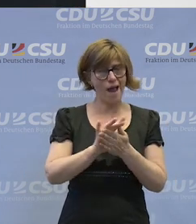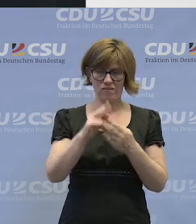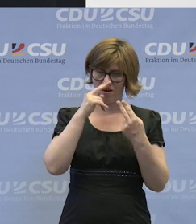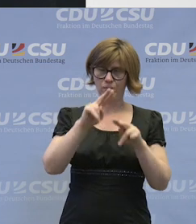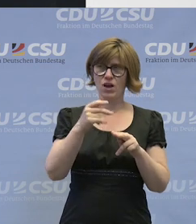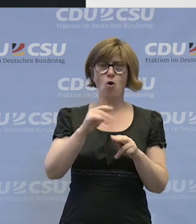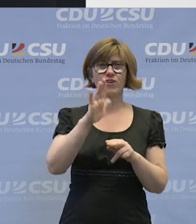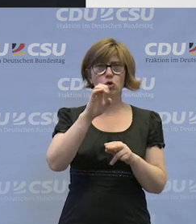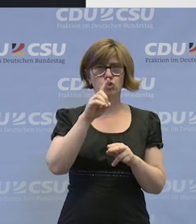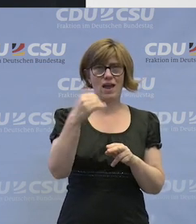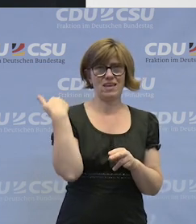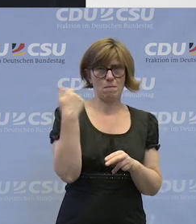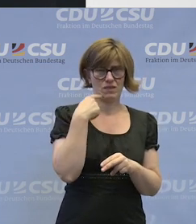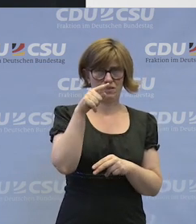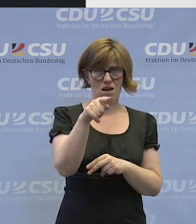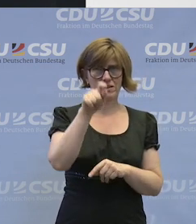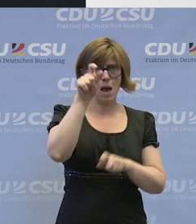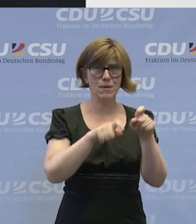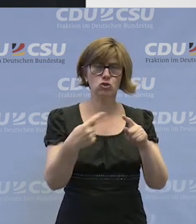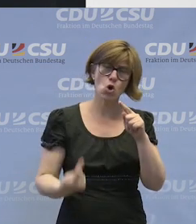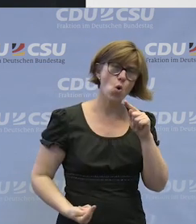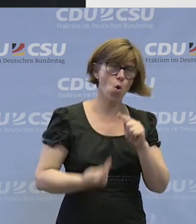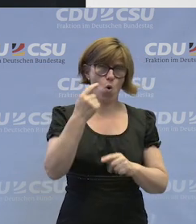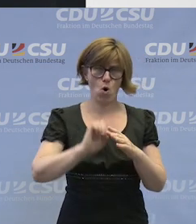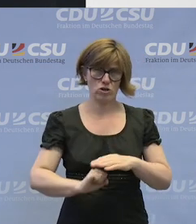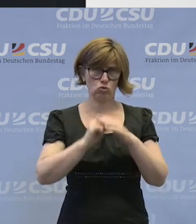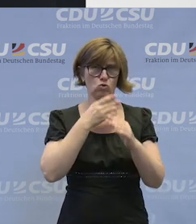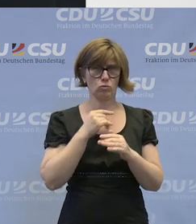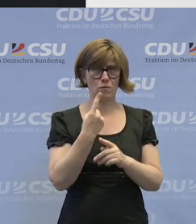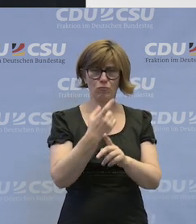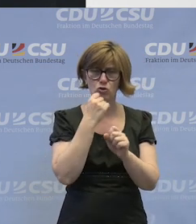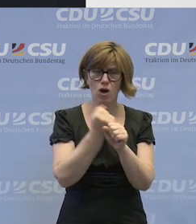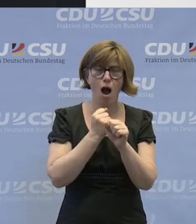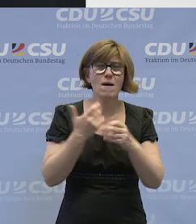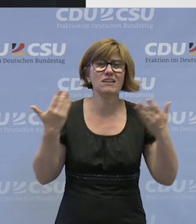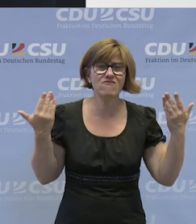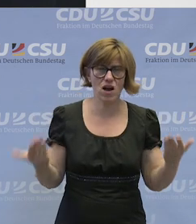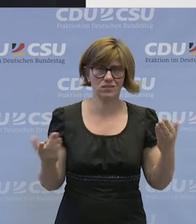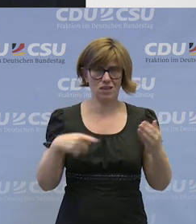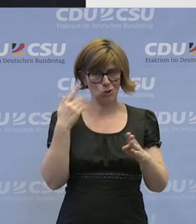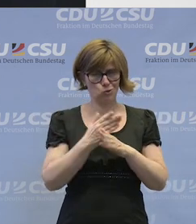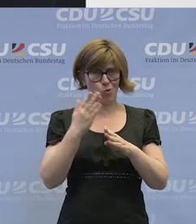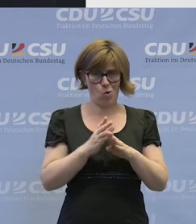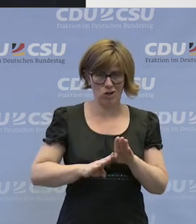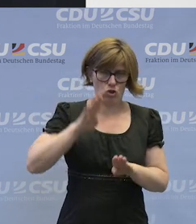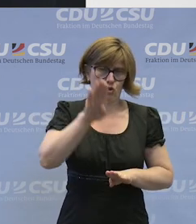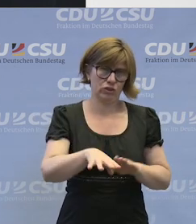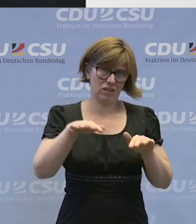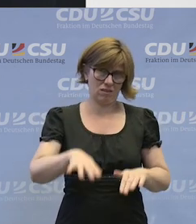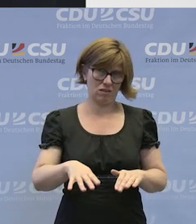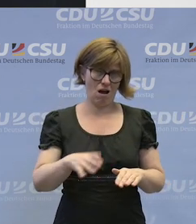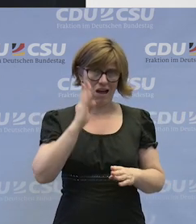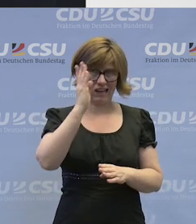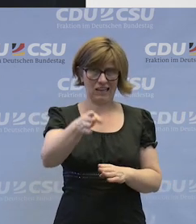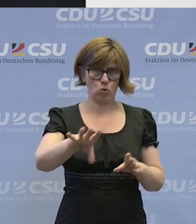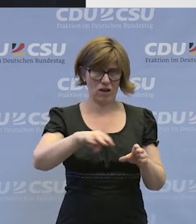die die Frau Scheidt gerade angesprochen hat, nämlich Menschen mit hohem Unterstützungsbedarf, dann wären wir schon ein Stückchen weiter in